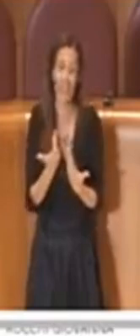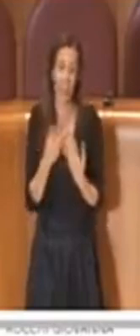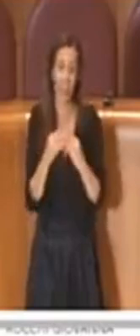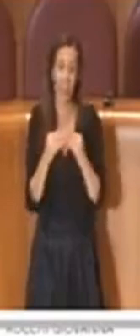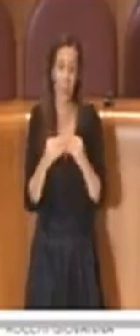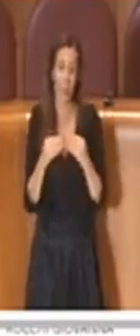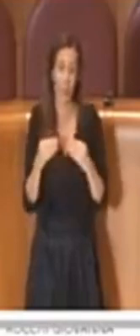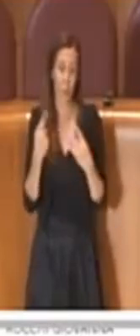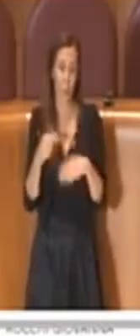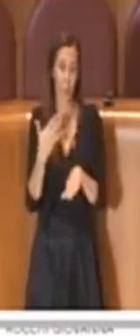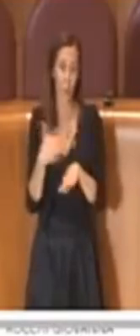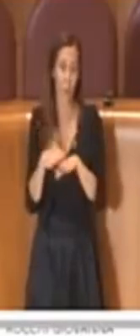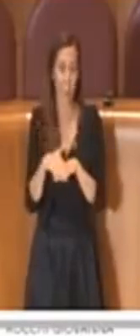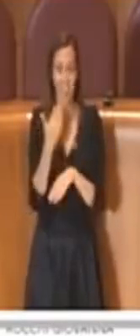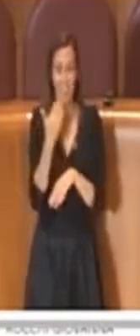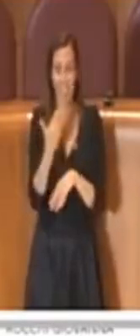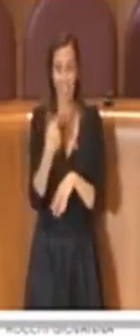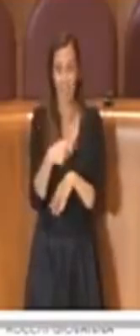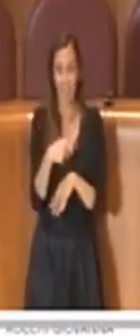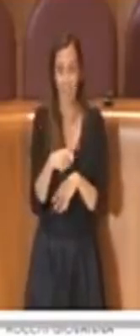utilizzare per portare l'attenzione. Grazie Presidente.